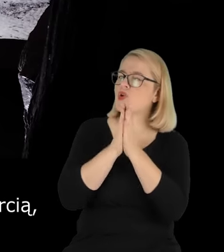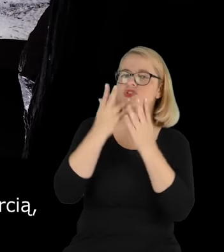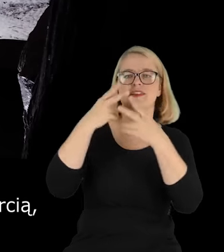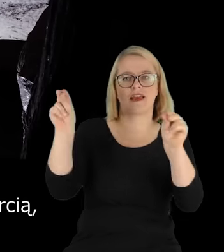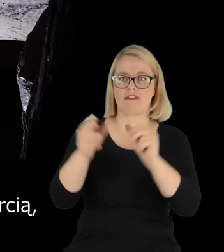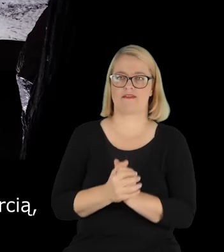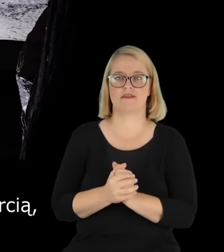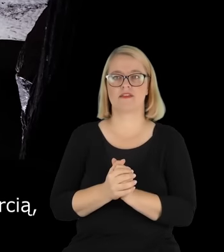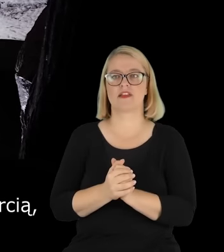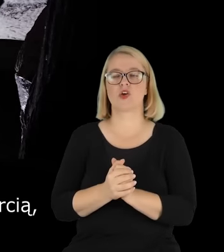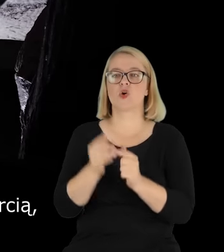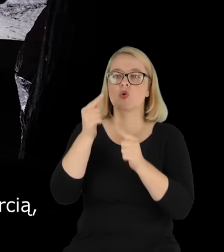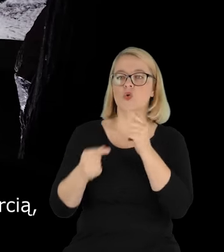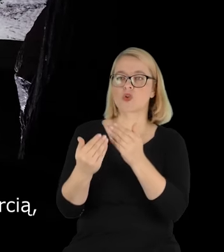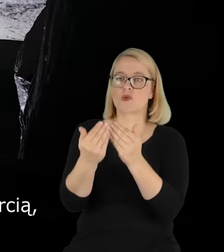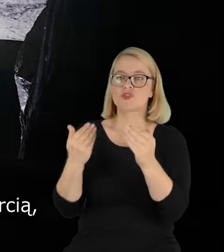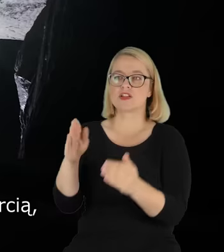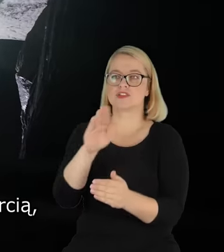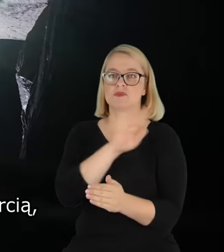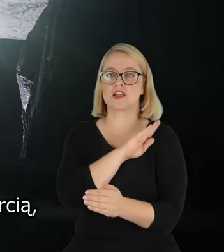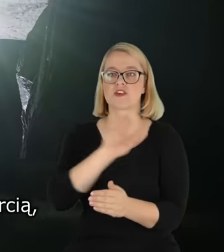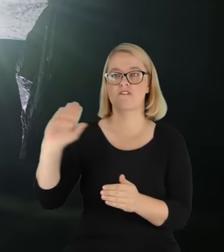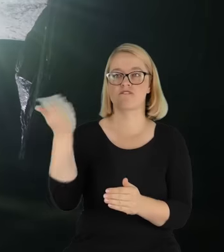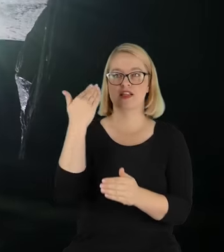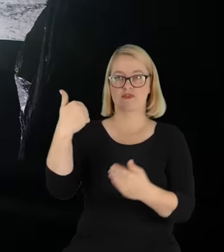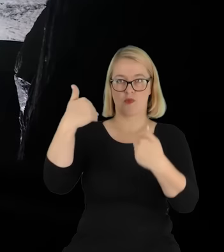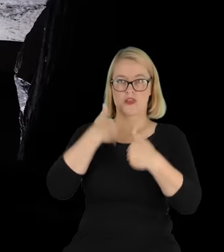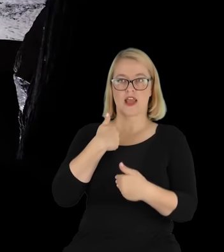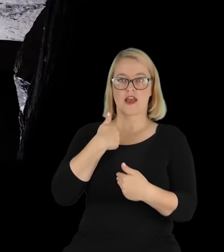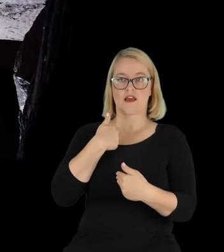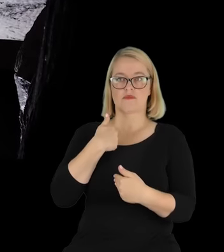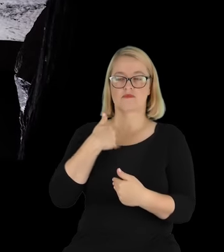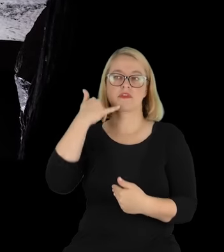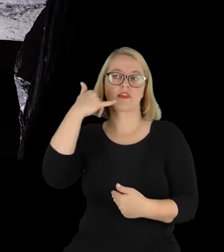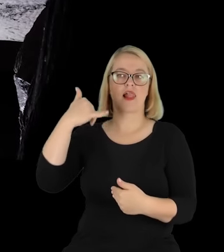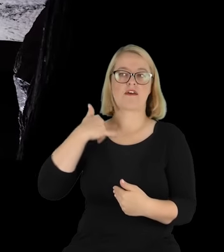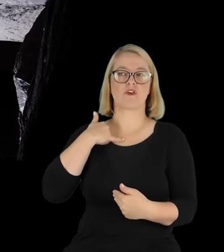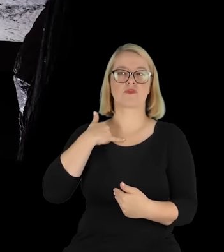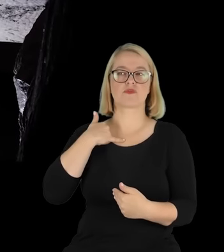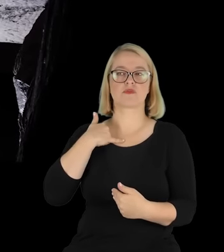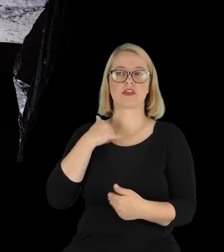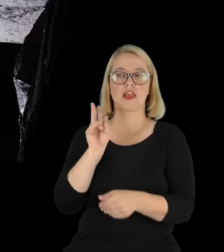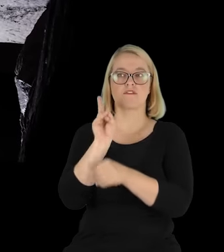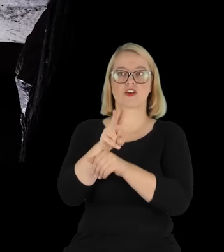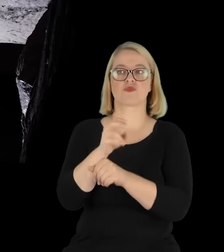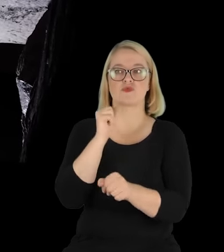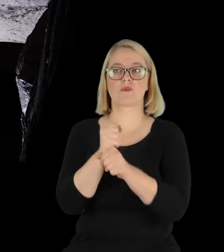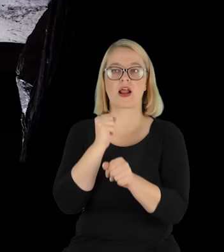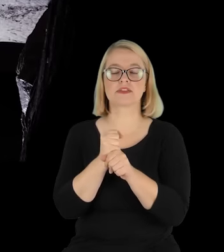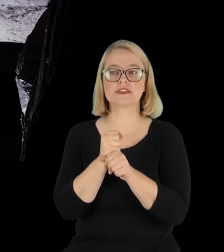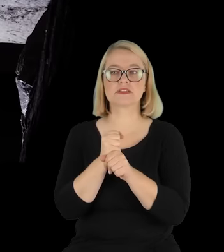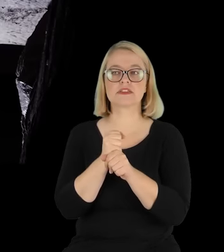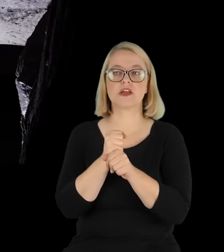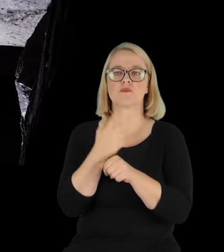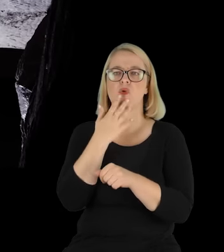Właściwie bardzo krótko przed śmiercią on wezwał mnie telefonicznie. Weszłam tylko do pracy, długość się wzywa,